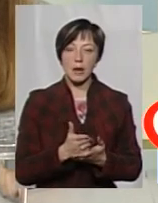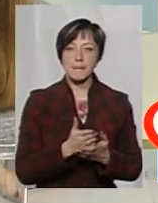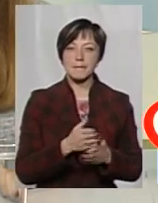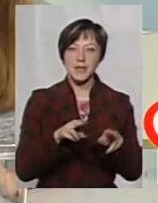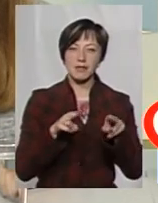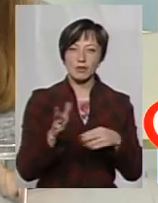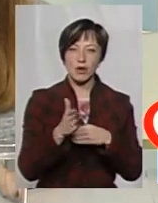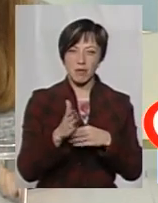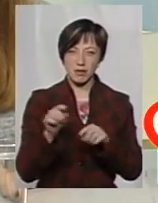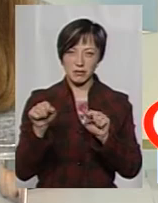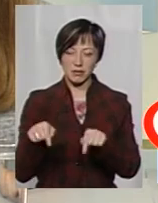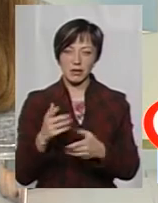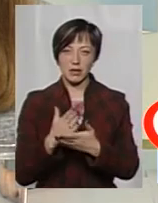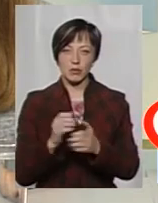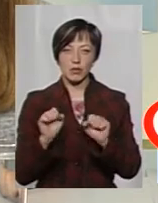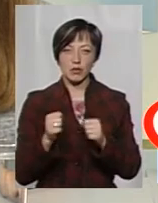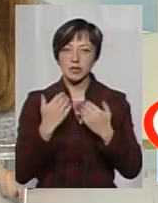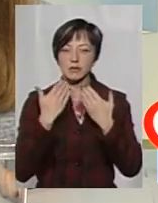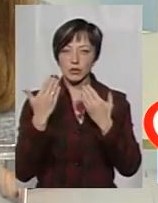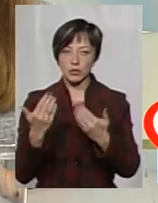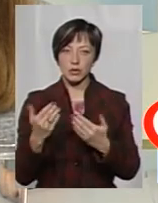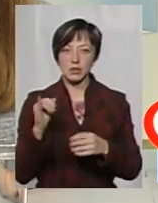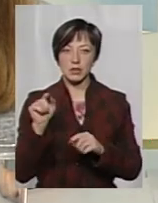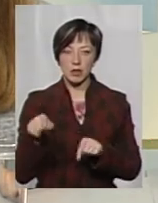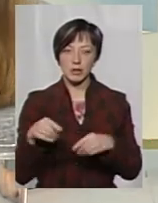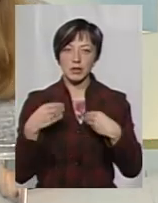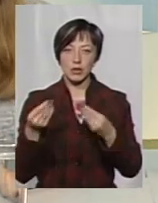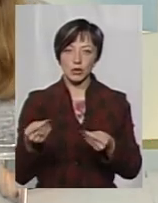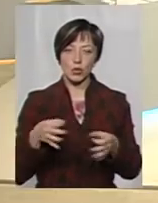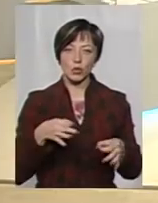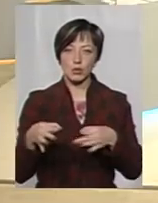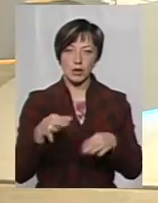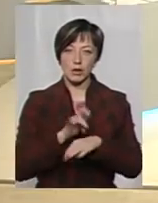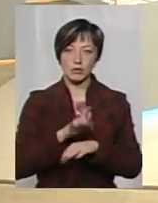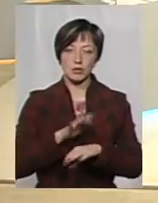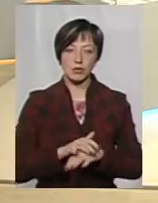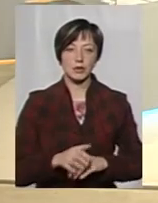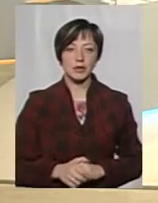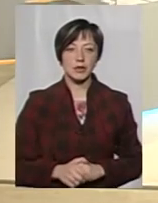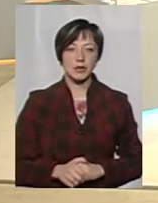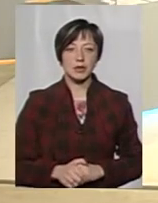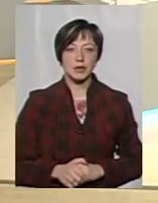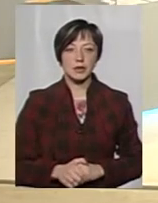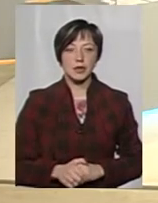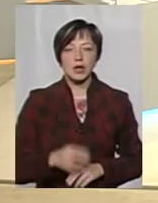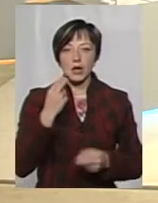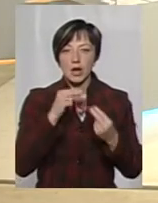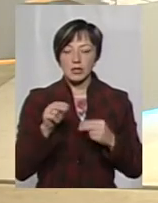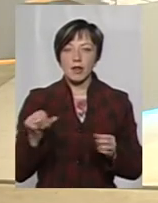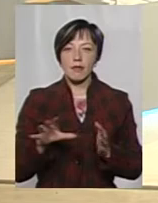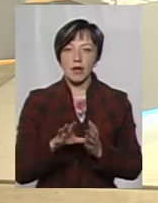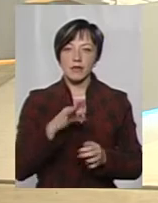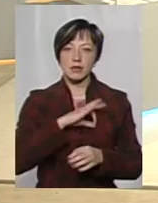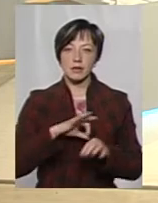мисливство. Ви можете туди звернутися, і там вам нададуть консультації, які краще енергоефективні заходи. Це по